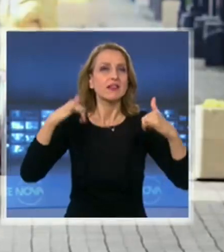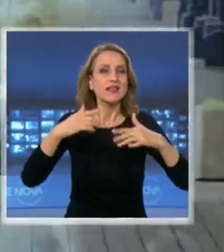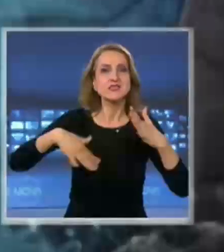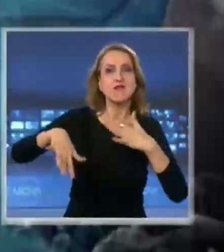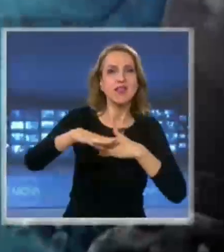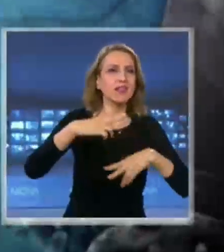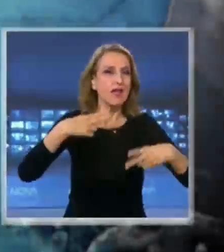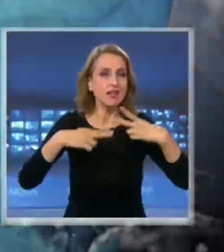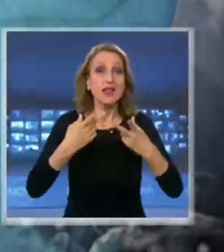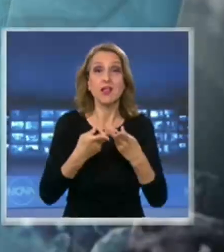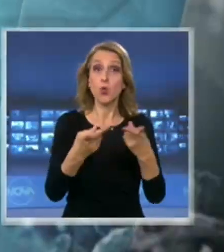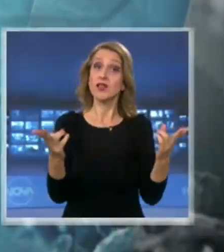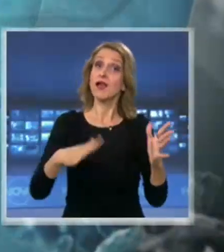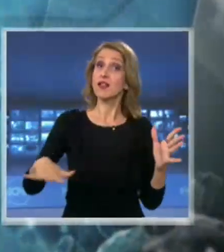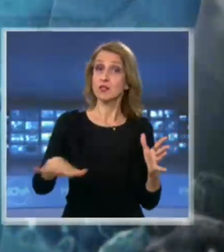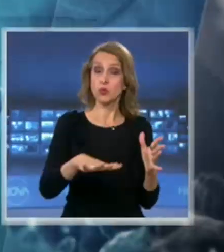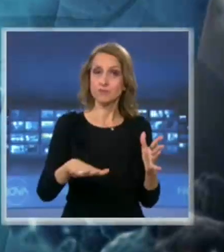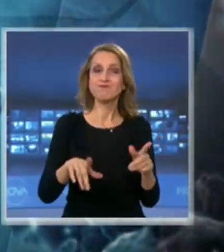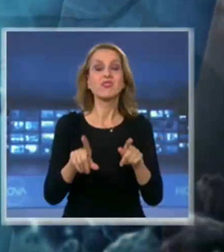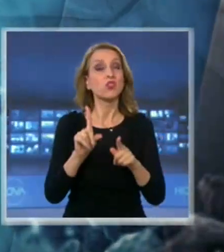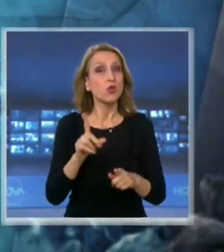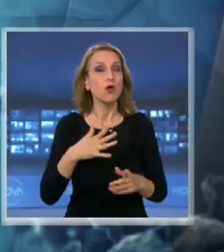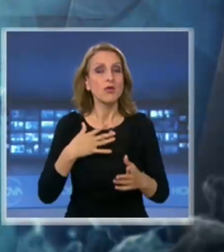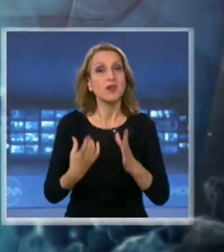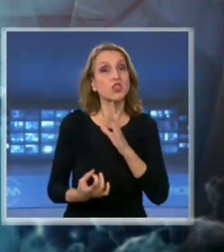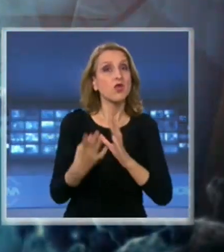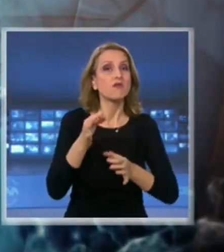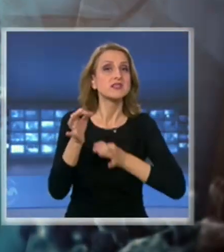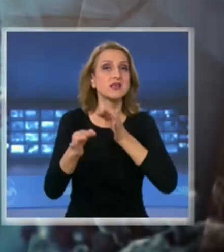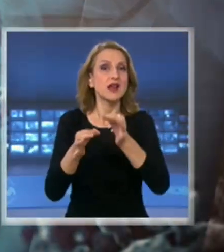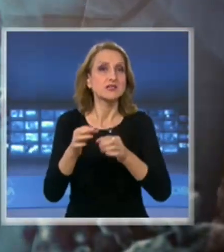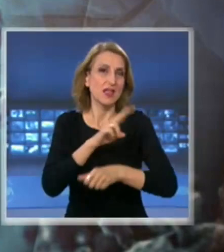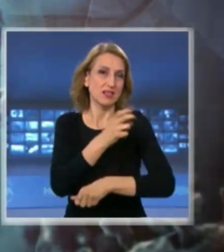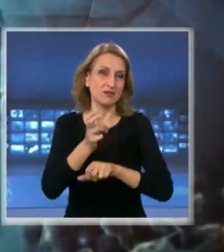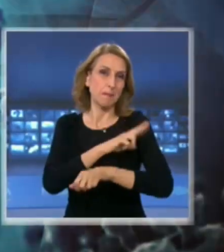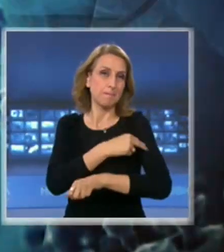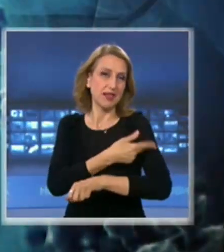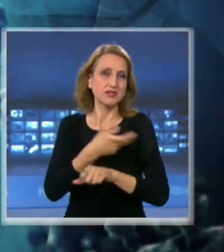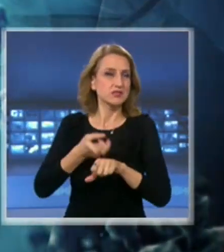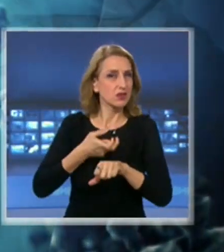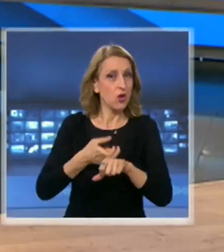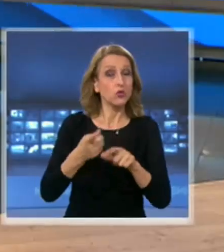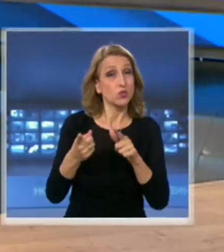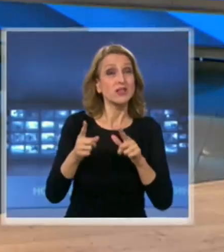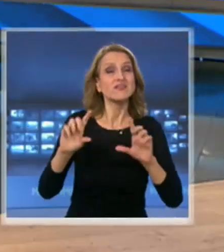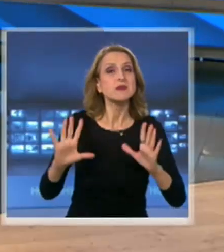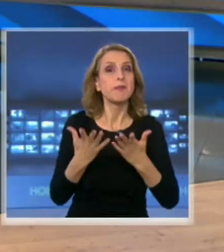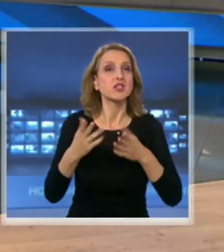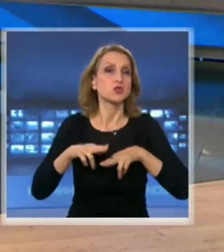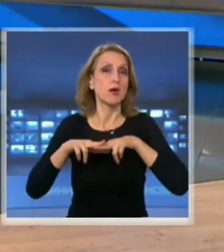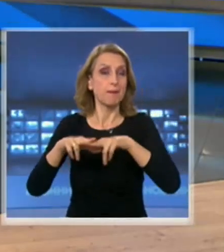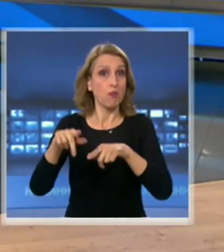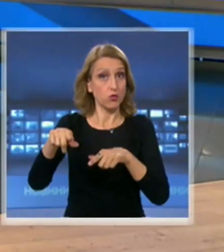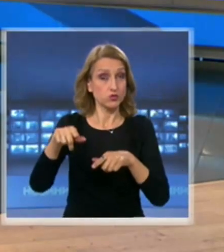нови случаи на заразени медици, включително и столичната спешна помощ. Даниял Пехливанова, включваме сега по водещата ни